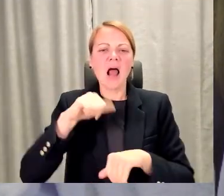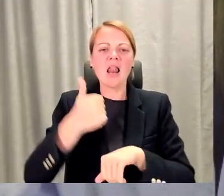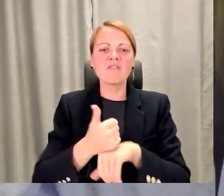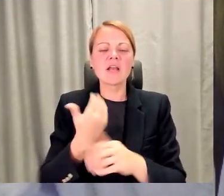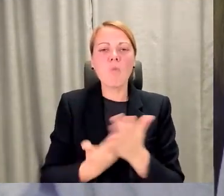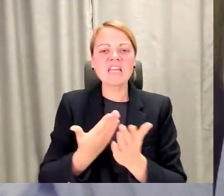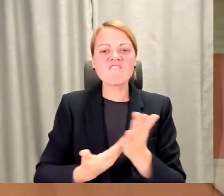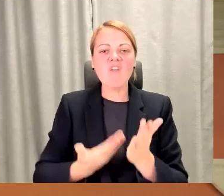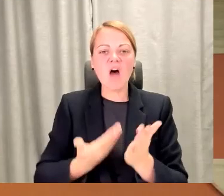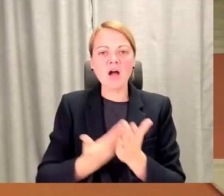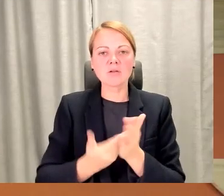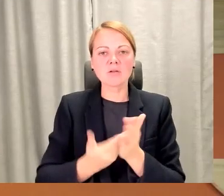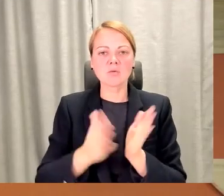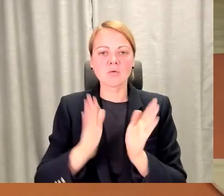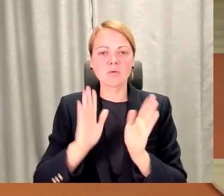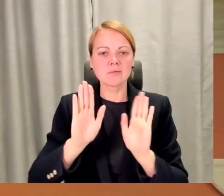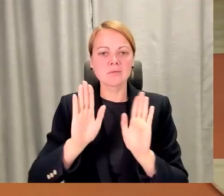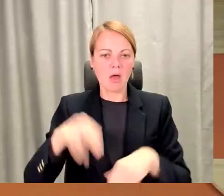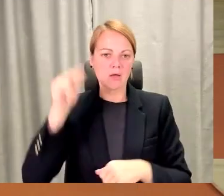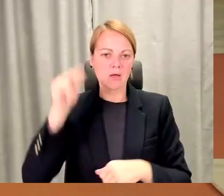mūžas glītībā?